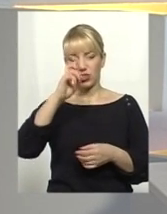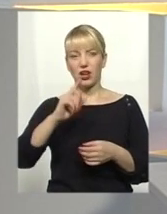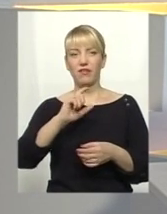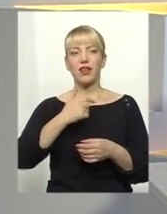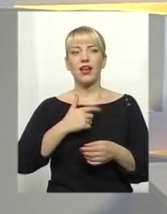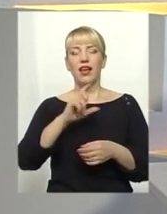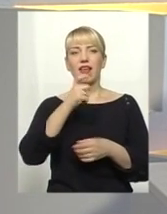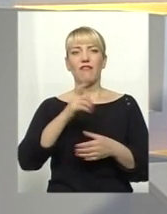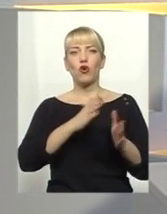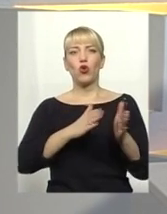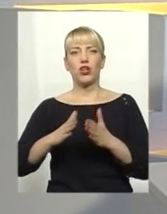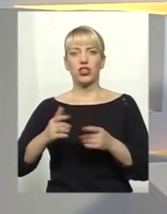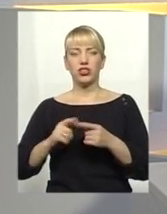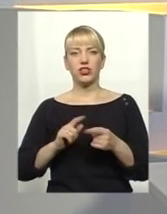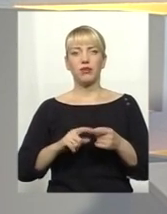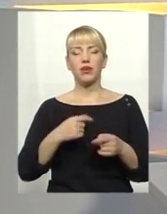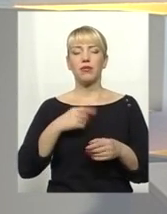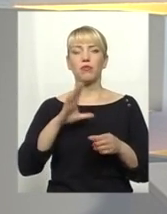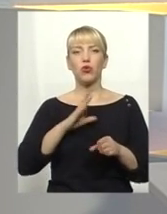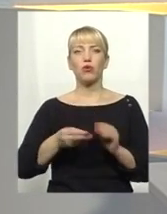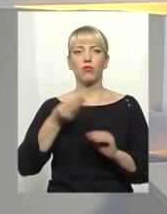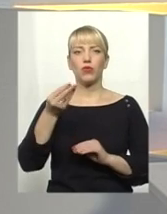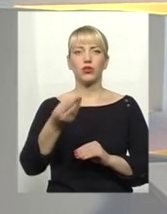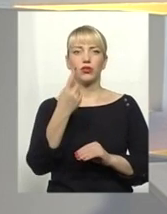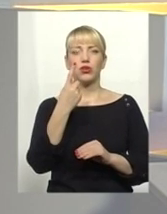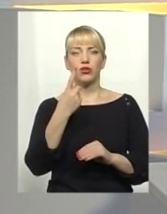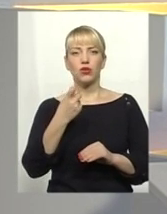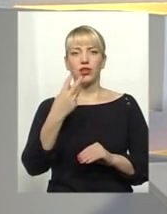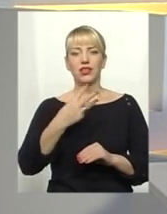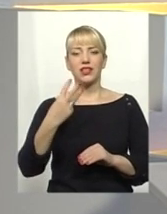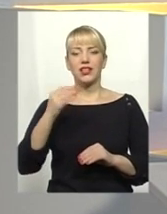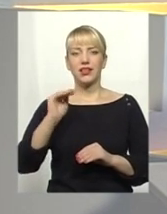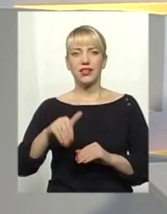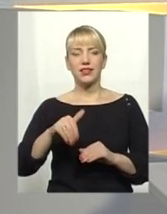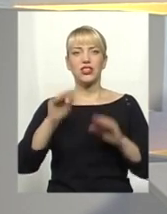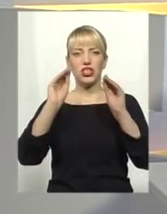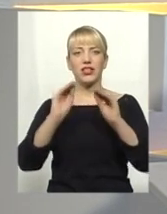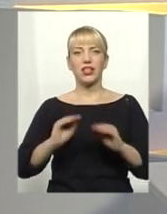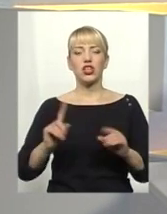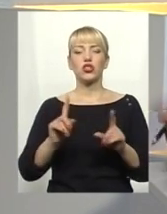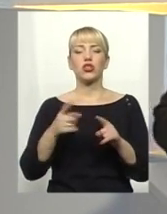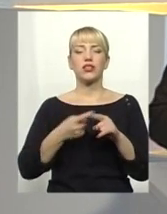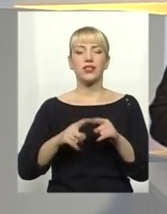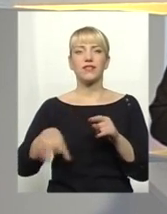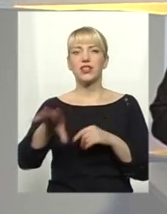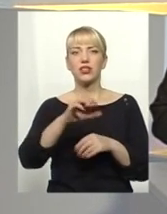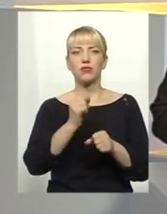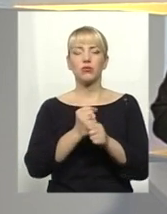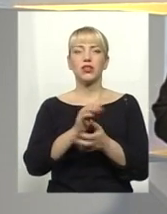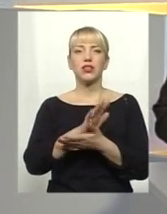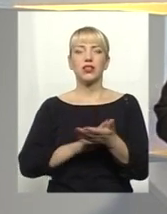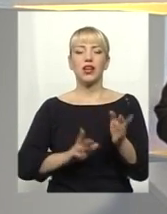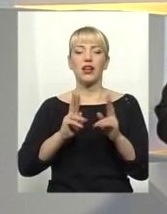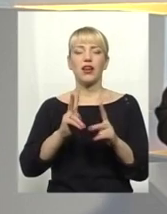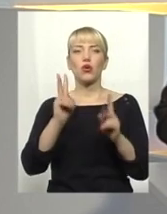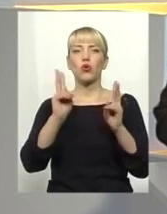кампанії в Україні, до єдиного реєстру подано понад 103 тисячі декларацій. Що з цим усім робити далі? Як і кого